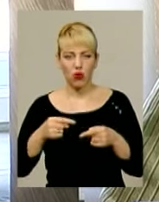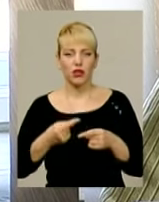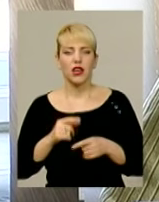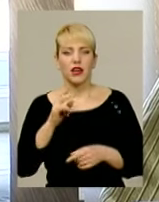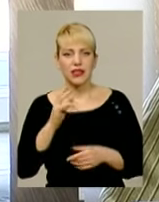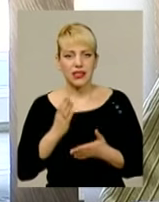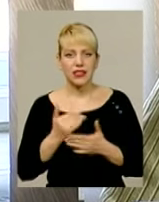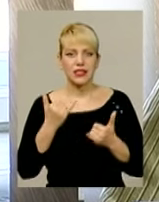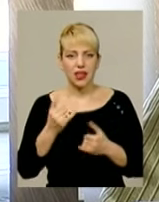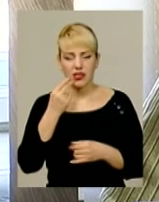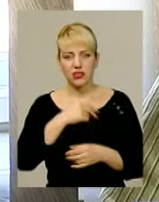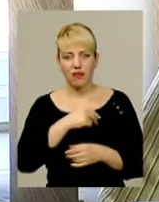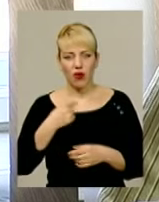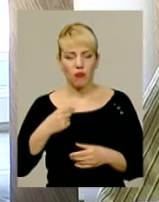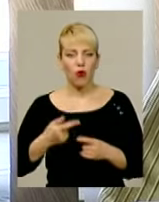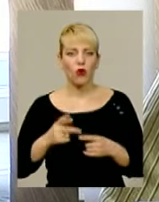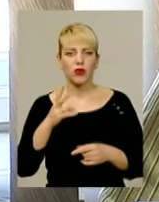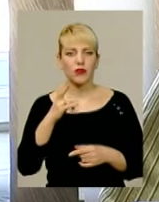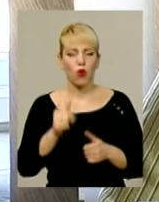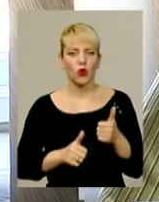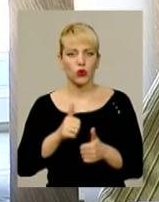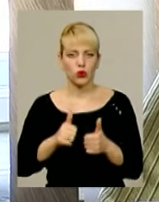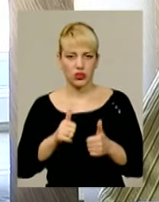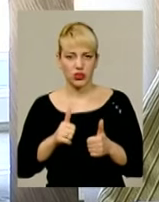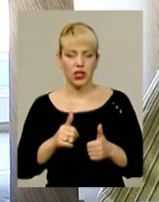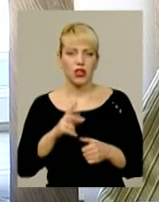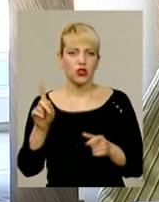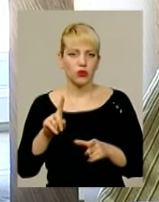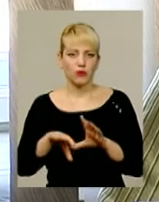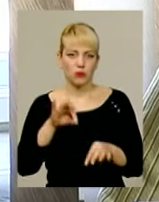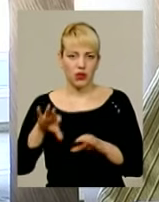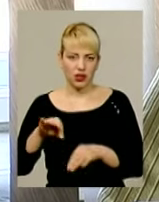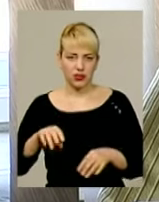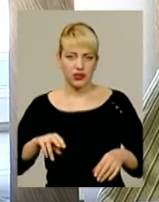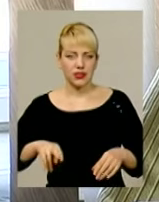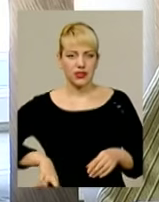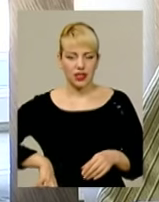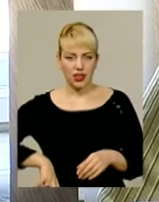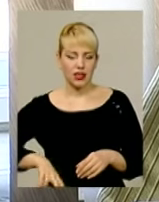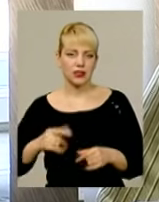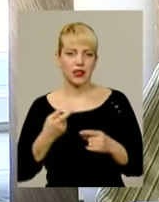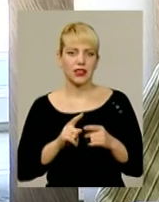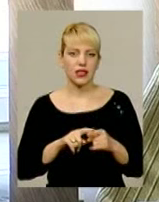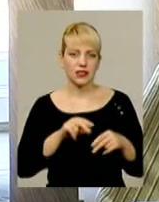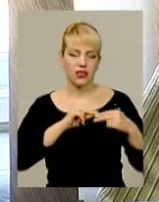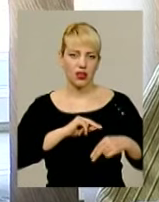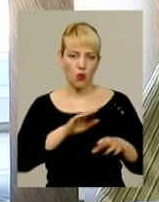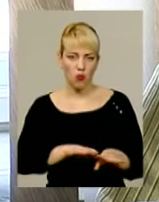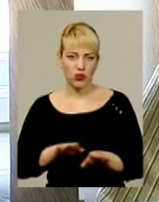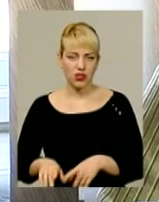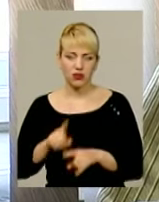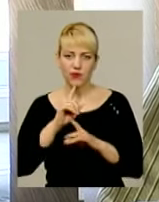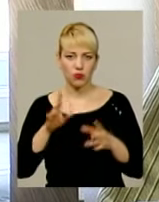конкурсу на заняття посади директора школи. Тепер вже на цих посадах нас однозначно не буде